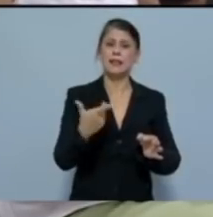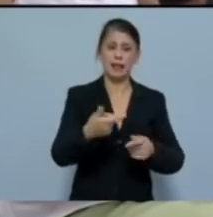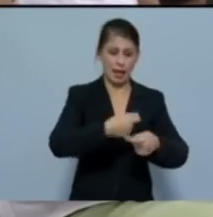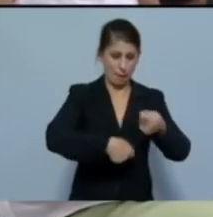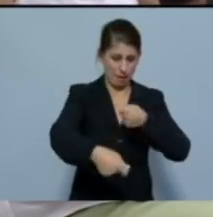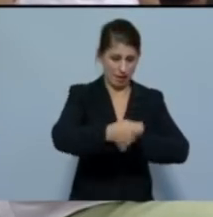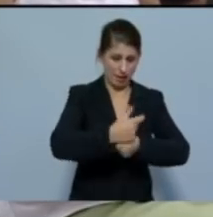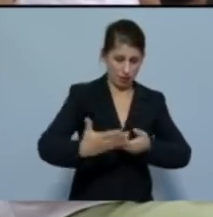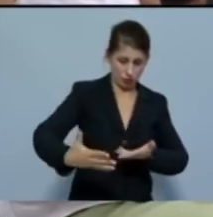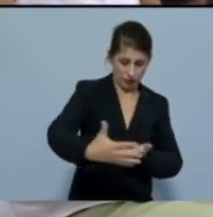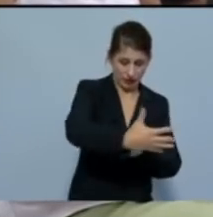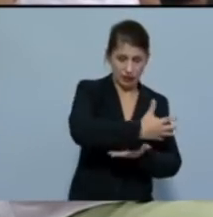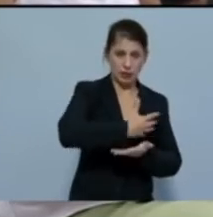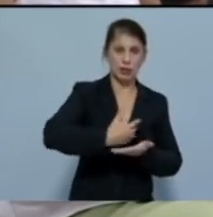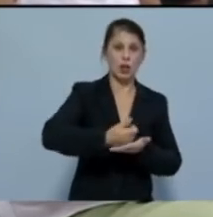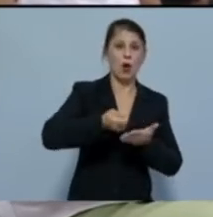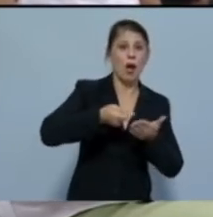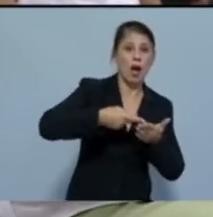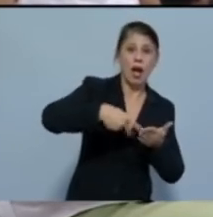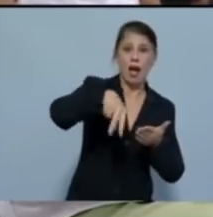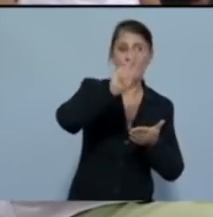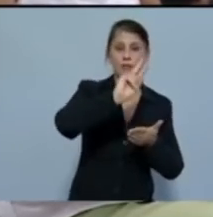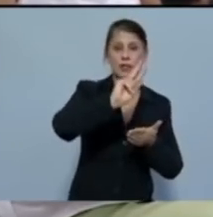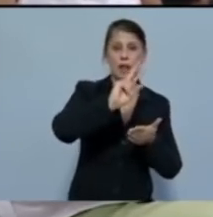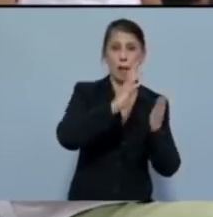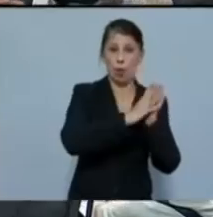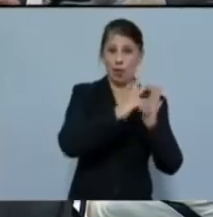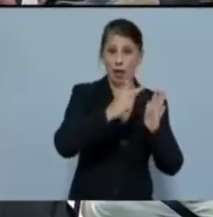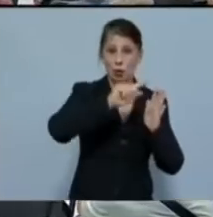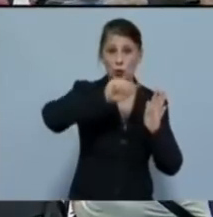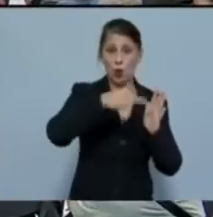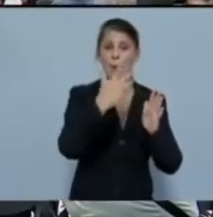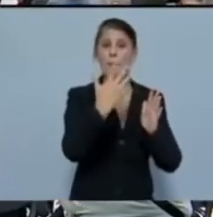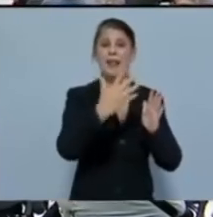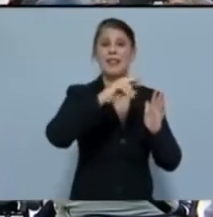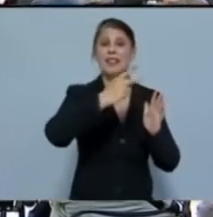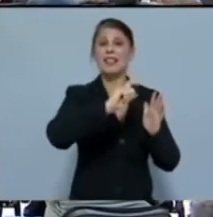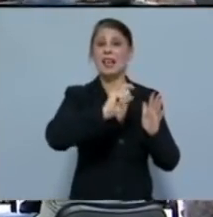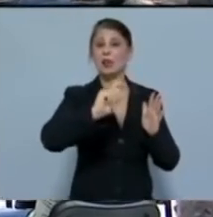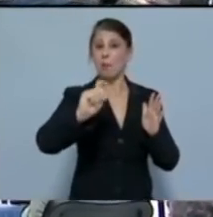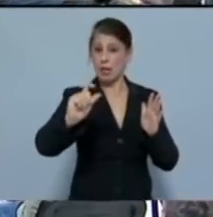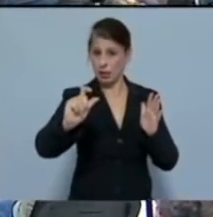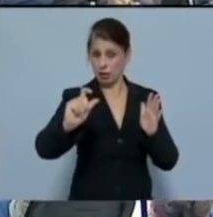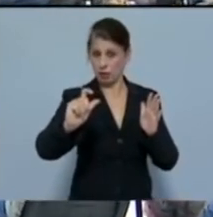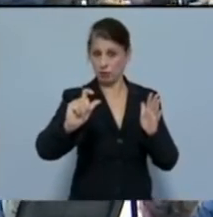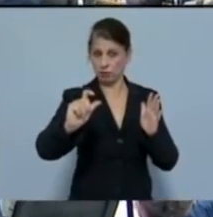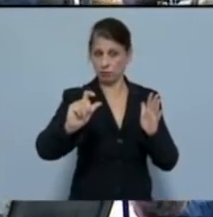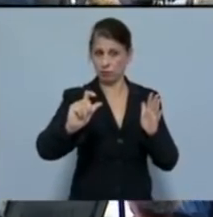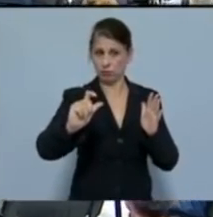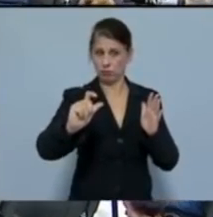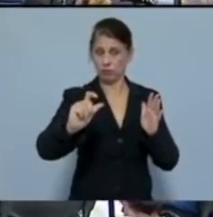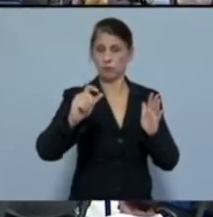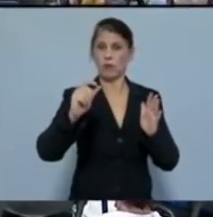ακαθάριστα κέρδη τους να αυξάνονται από τα 18,5 δισεκατομμύρια το δεύτερο